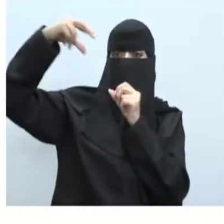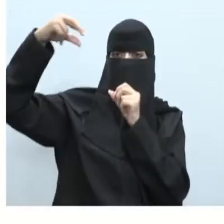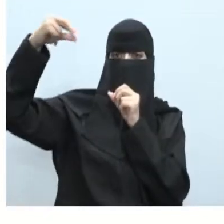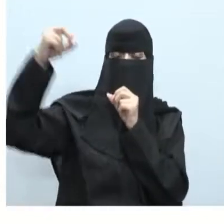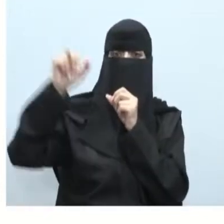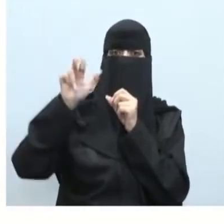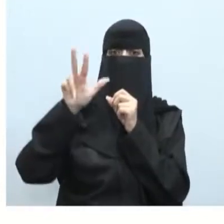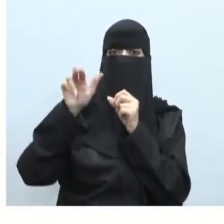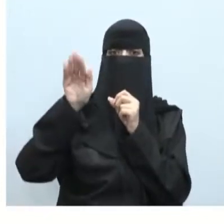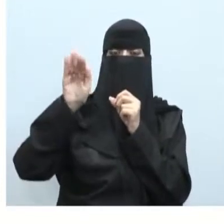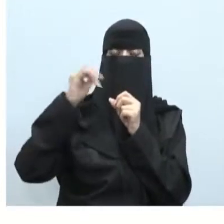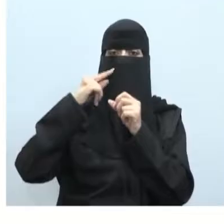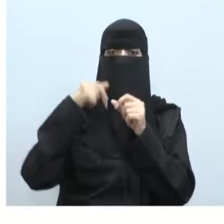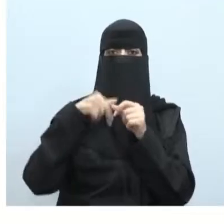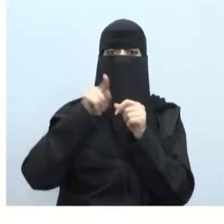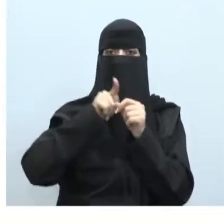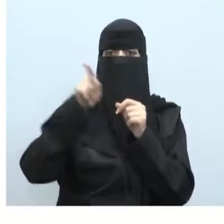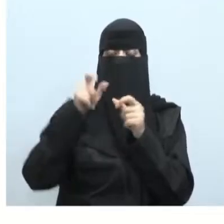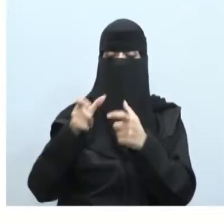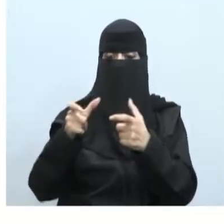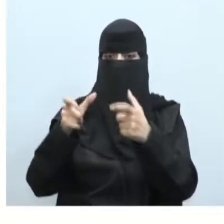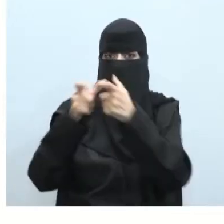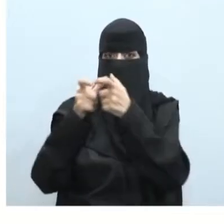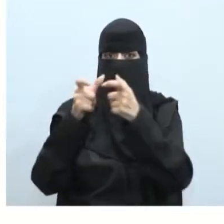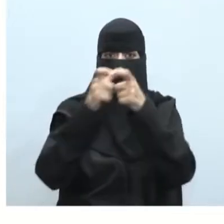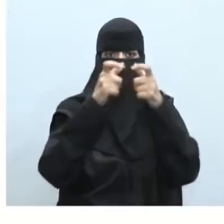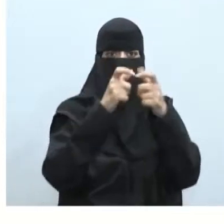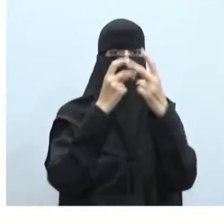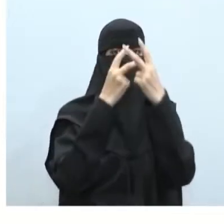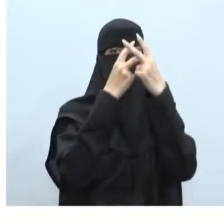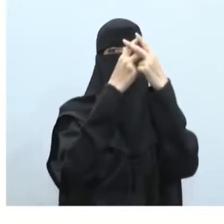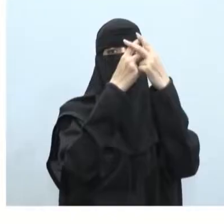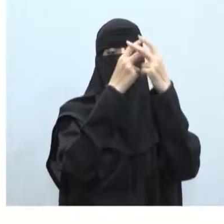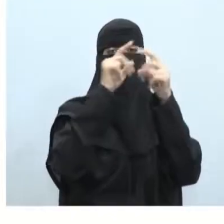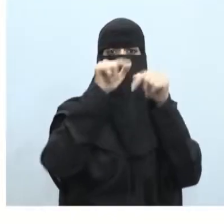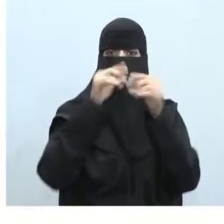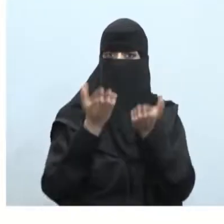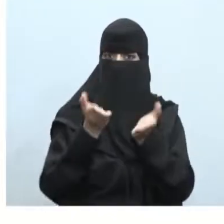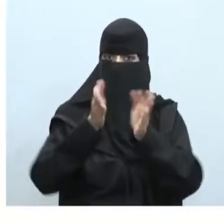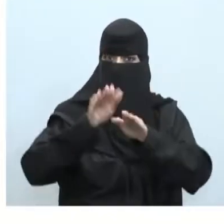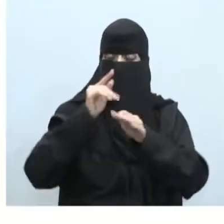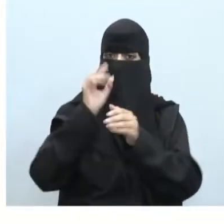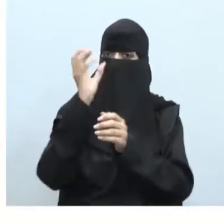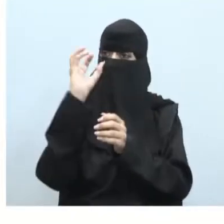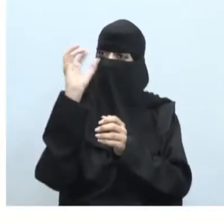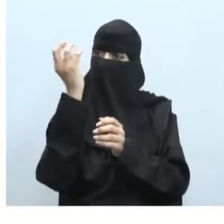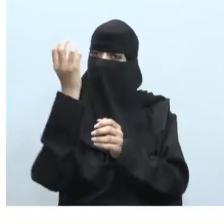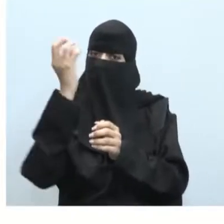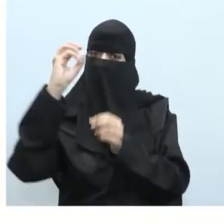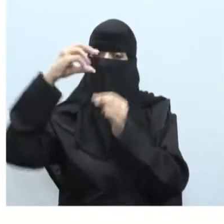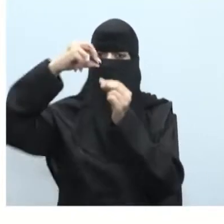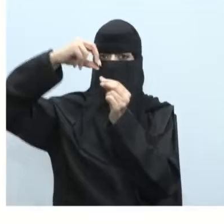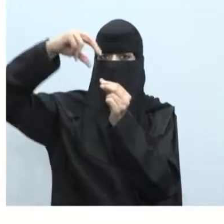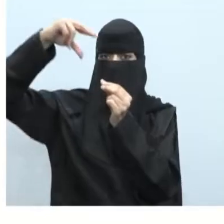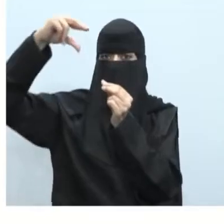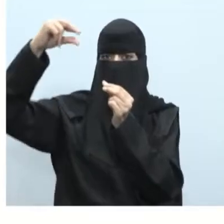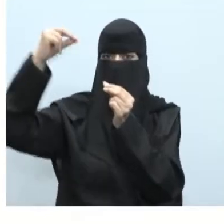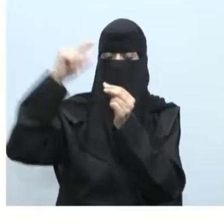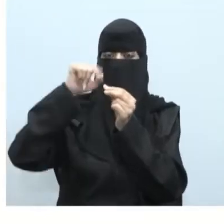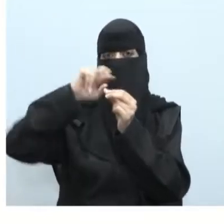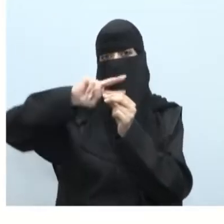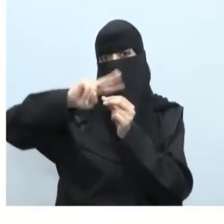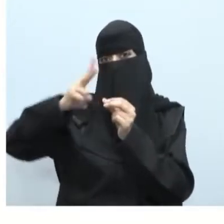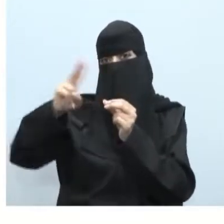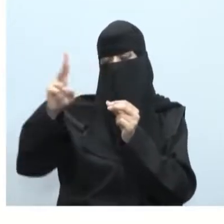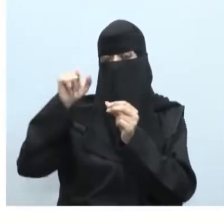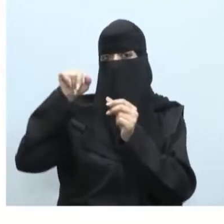إذن هي عبارة عن تجمعات نجمية وأيضا كواكب ومذنبات وغيرها من